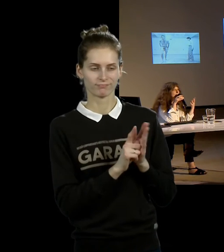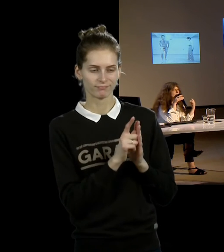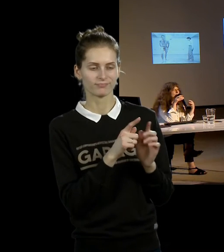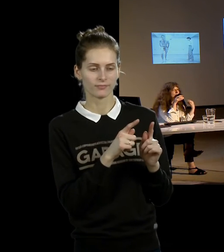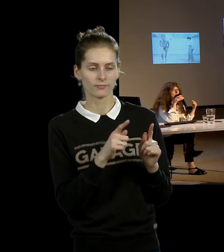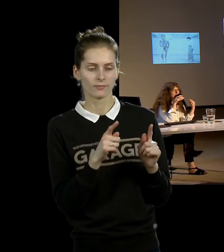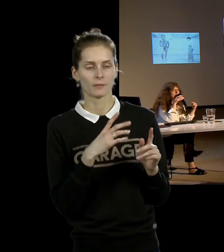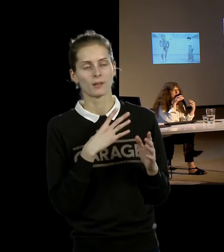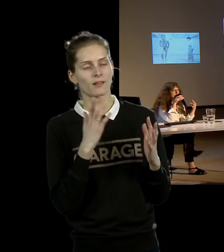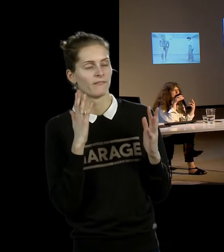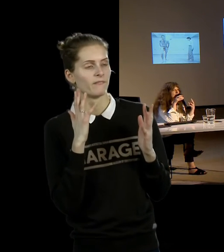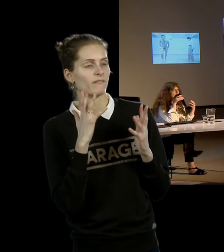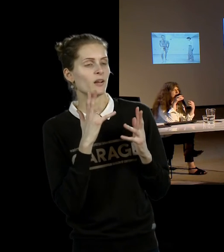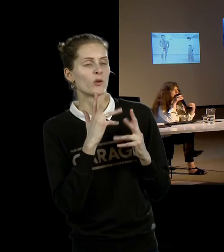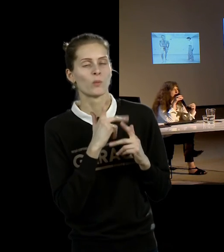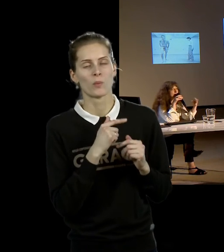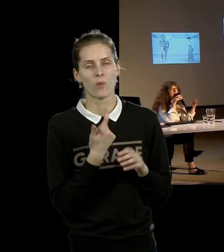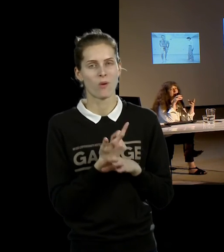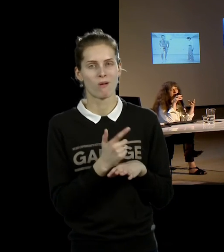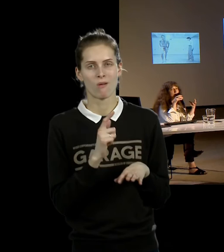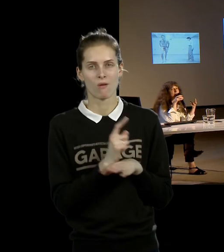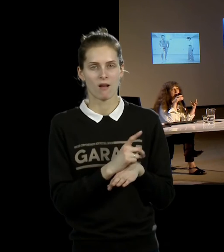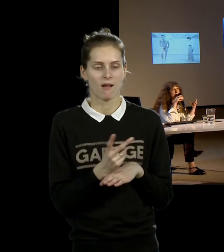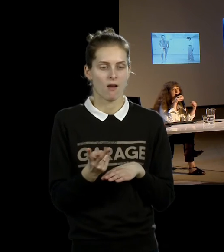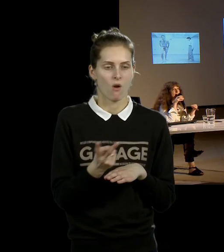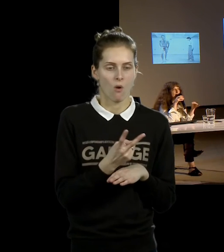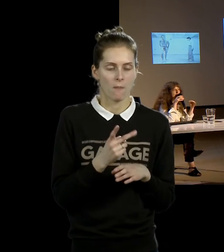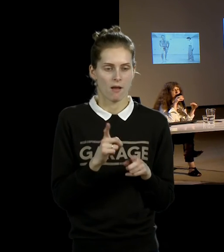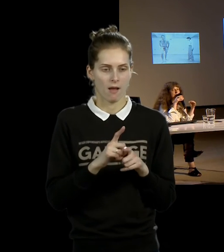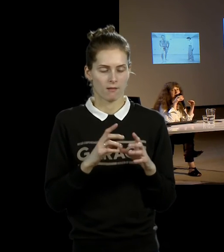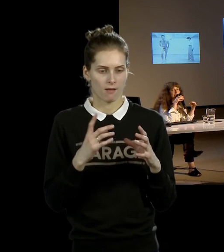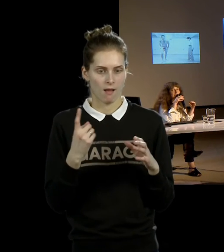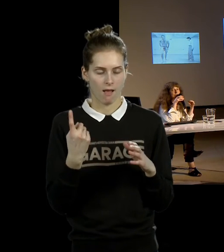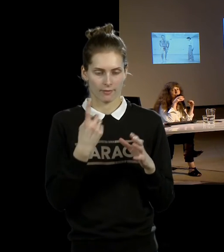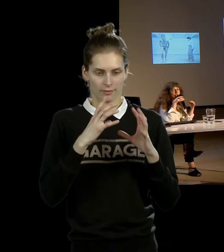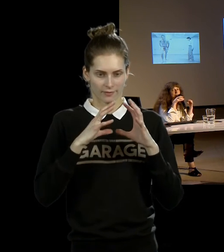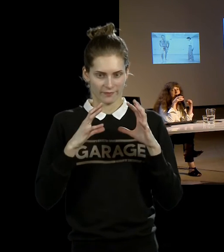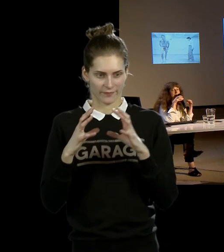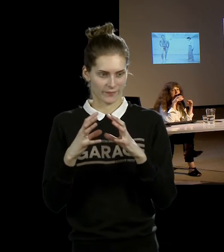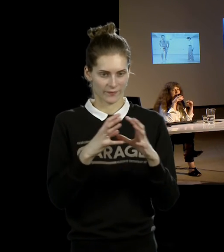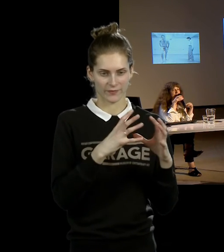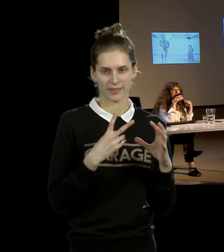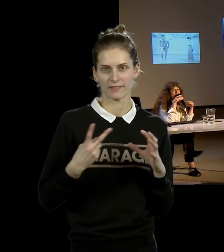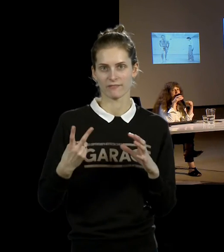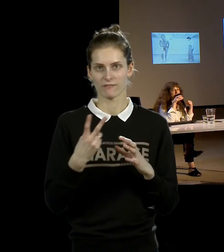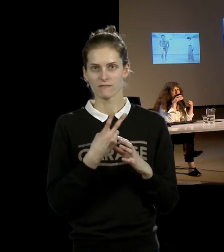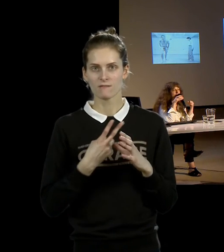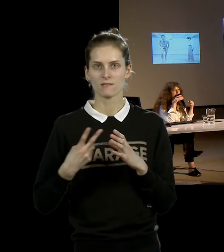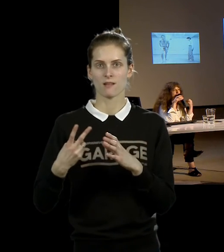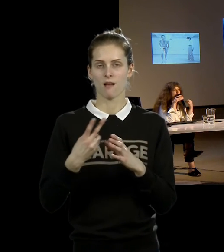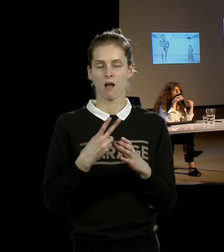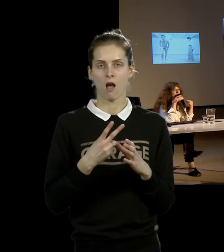они были влюблены друг к другу. В этот момент они могли действовать как некая единая машина. Чем дальше, тем больше их акций